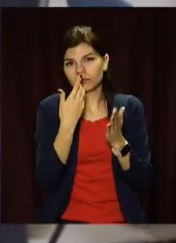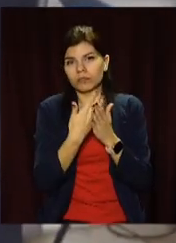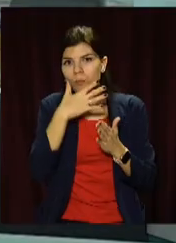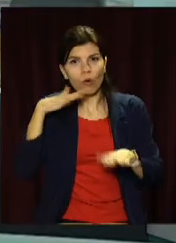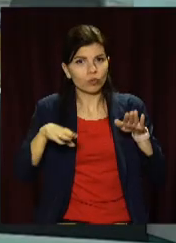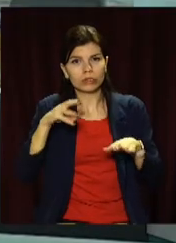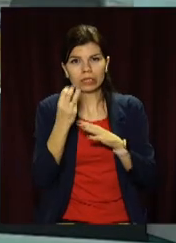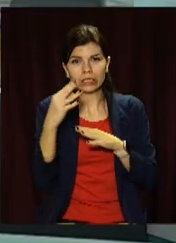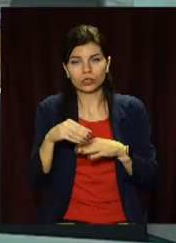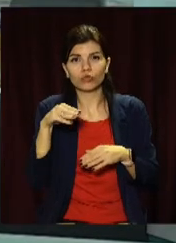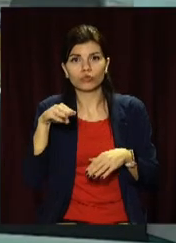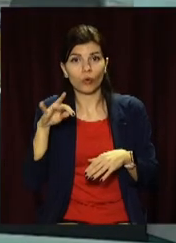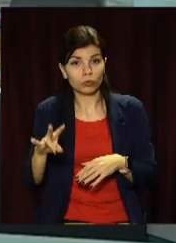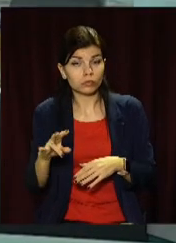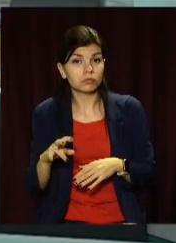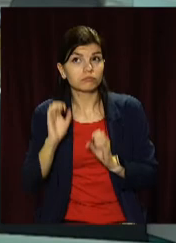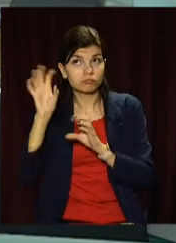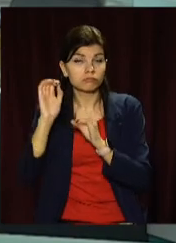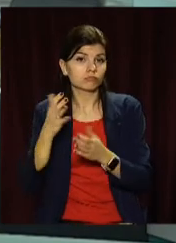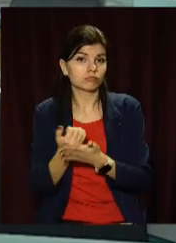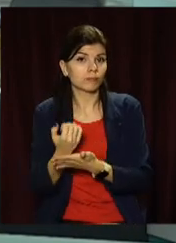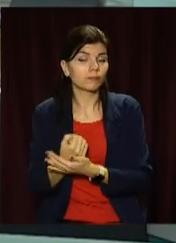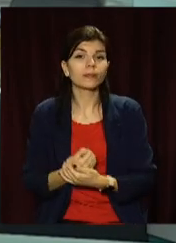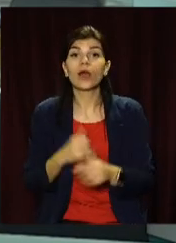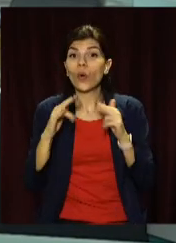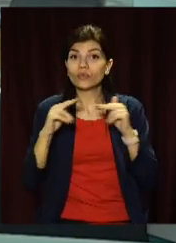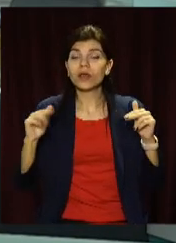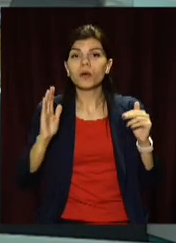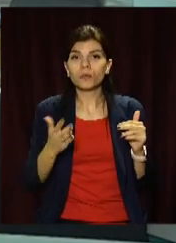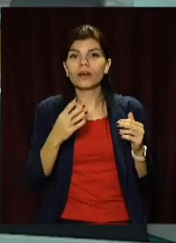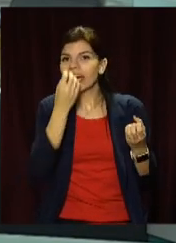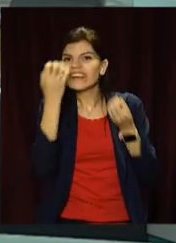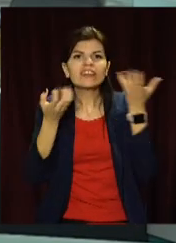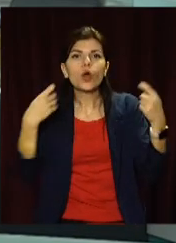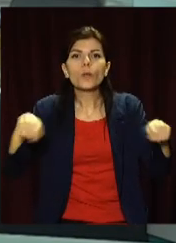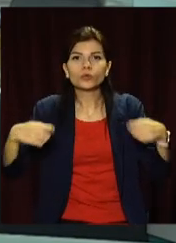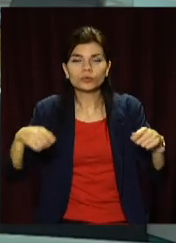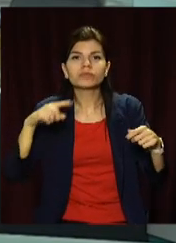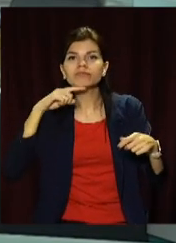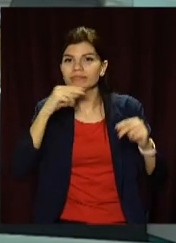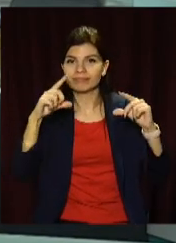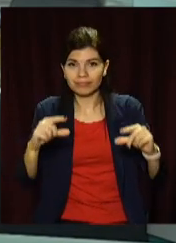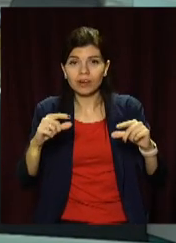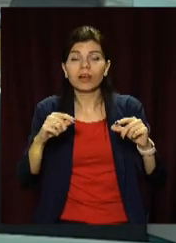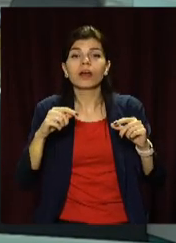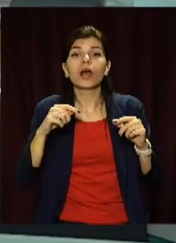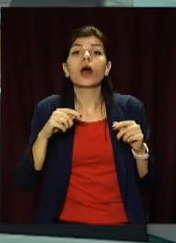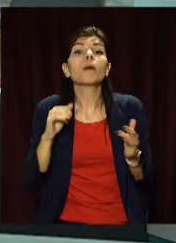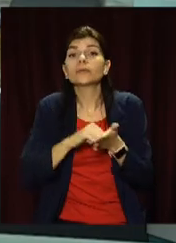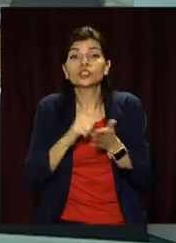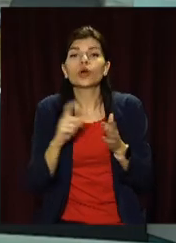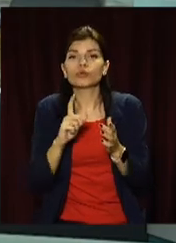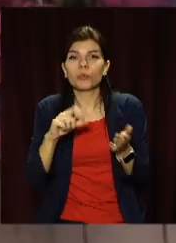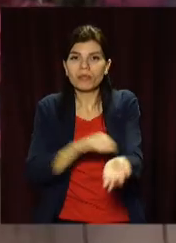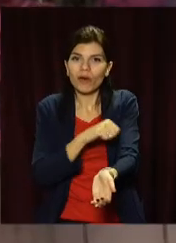Голландські квіти замість реклами. У Дніпрі влаштують благодійний квітковий розпродаж, аби позбутися реклами наркотиків. На